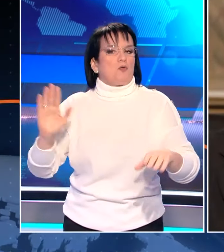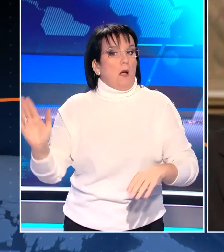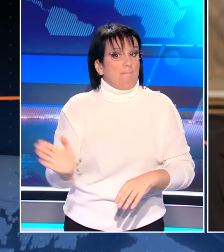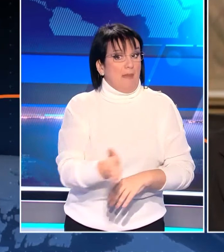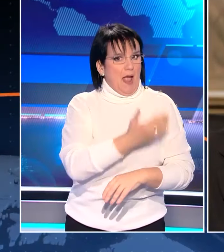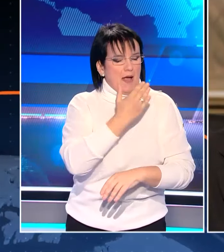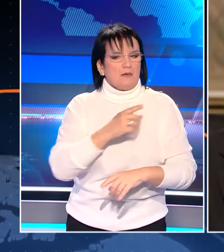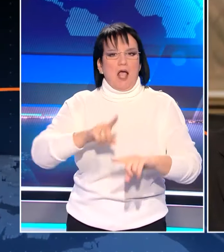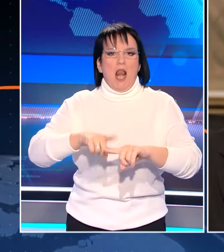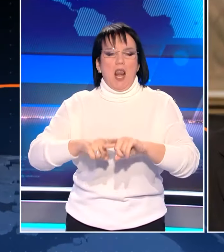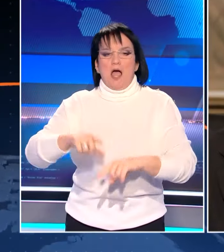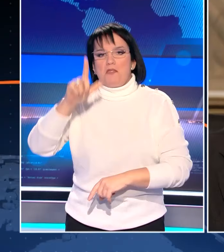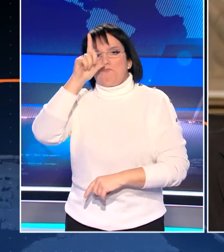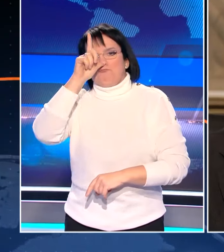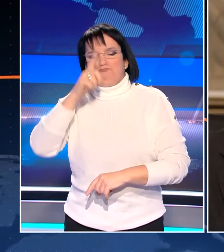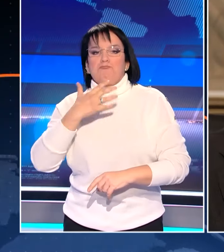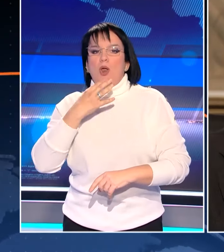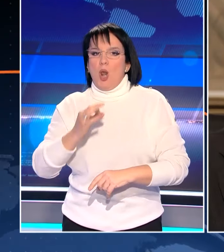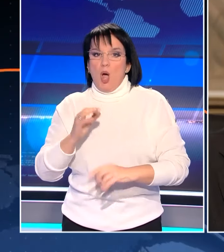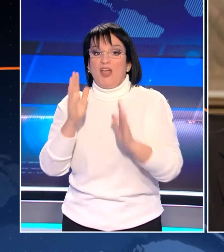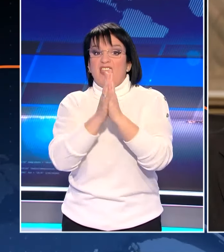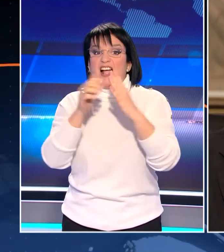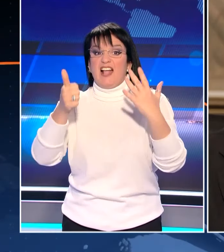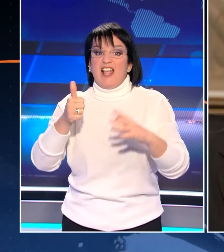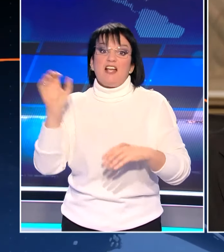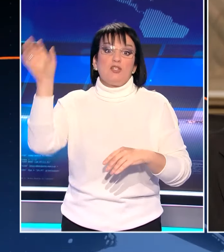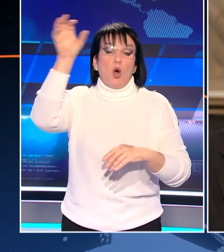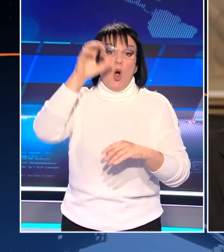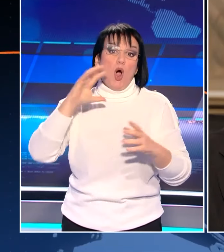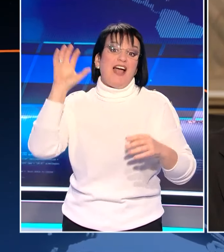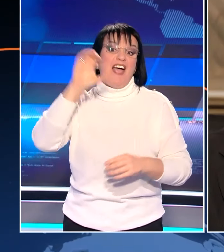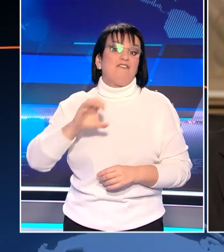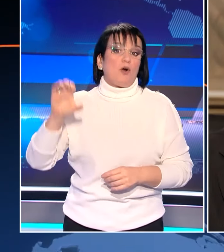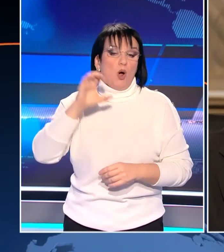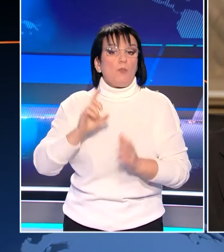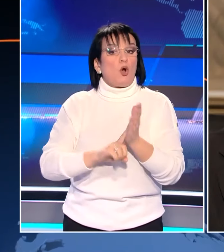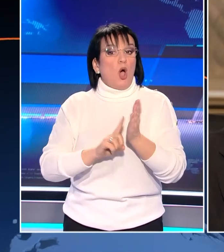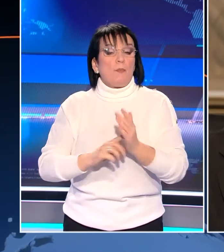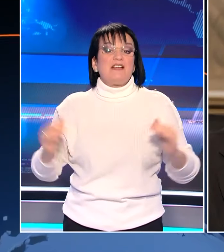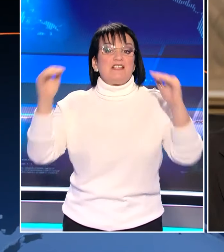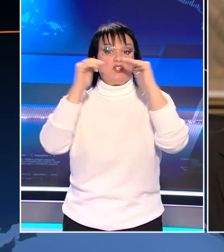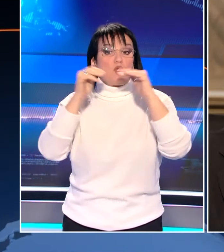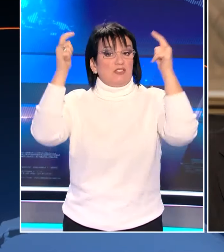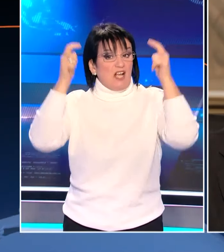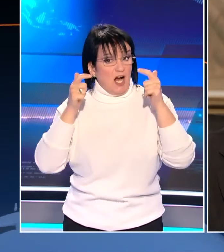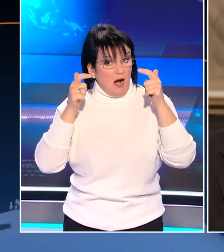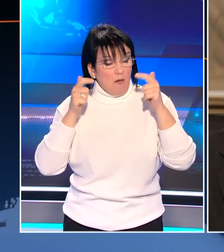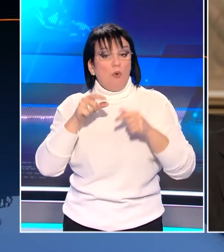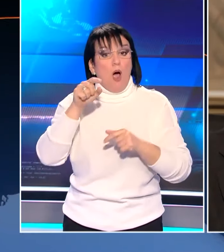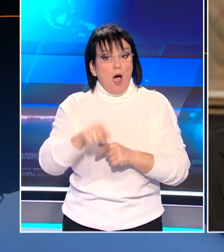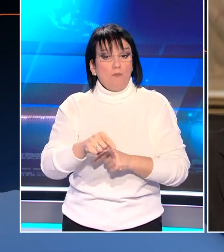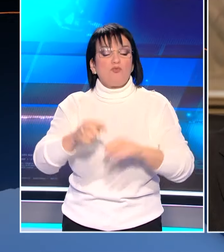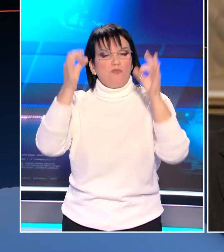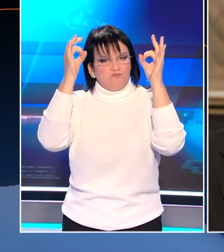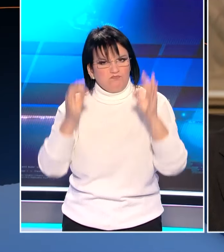Από απόψε η Ελλάδα είναι περήφανη που γίνεται η 16η χώρα της Ευρωπαϊκής Ένωσης που νομοθετεί την ισότητα των γάμων. Πρόκειται για ένα